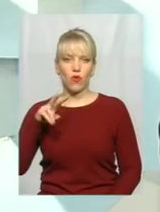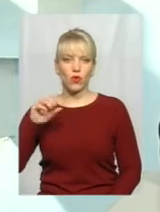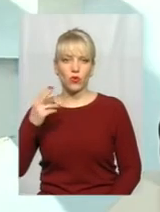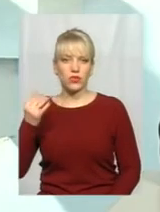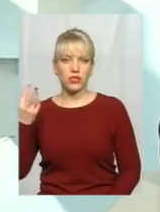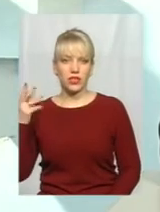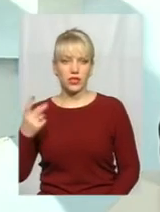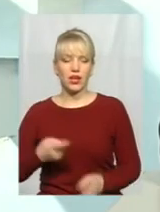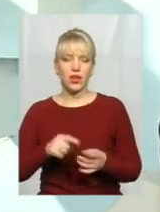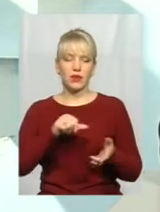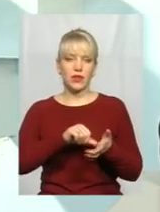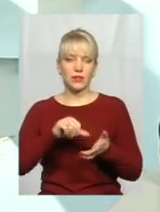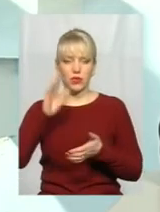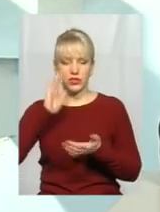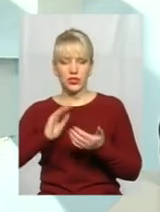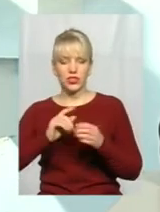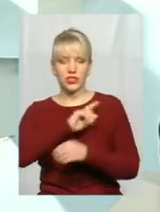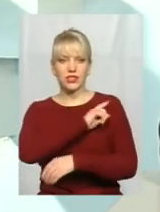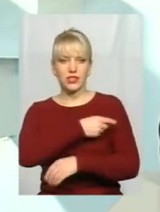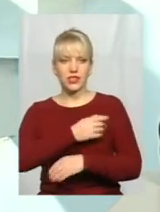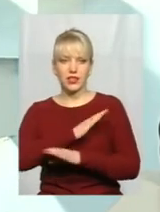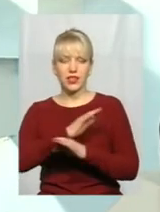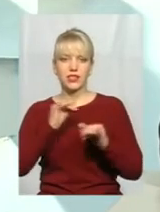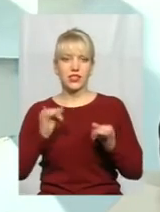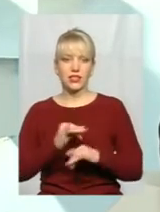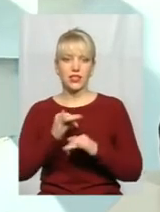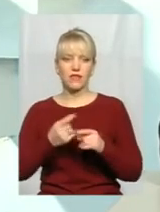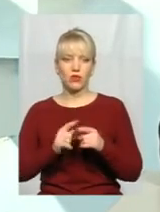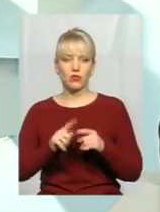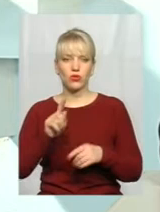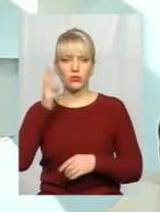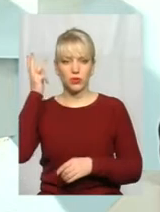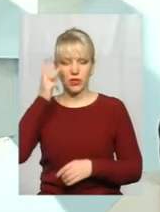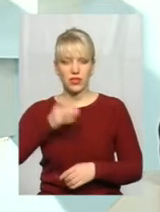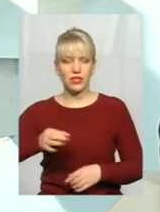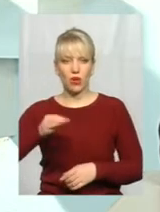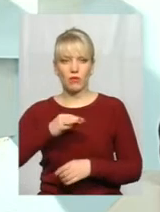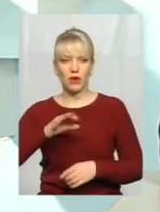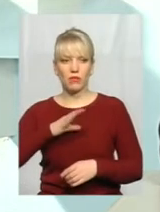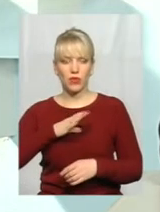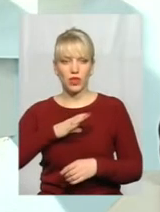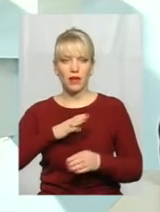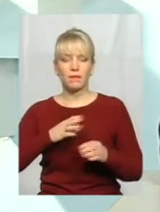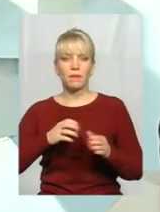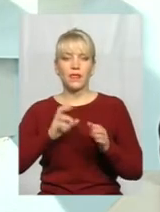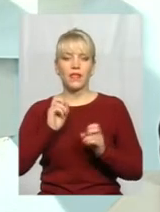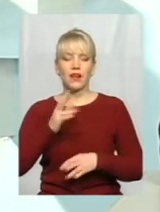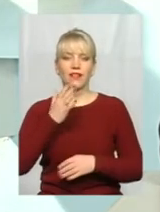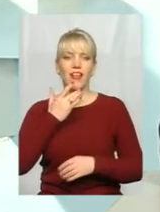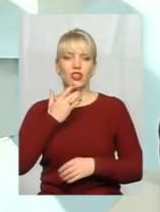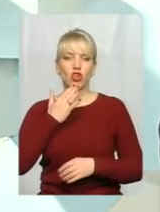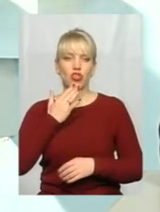чи інших політичних сил не зацікали в тому, щоб Хмельницька область була промаркована як національно